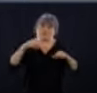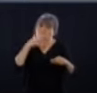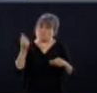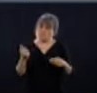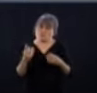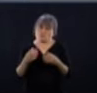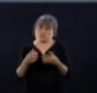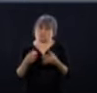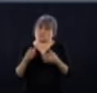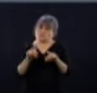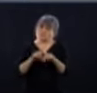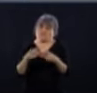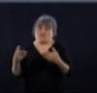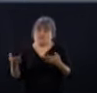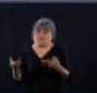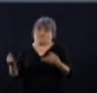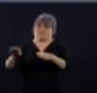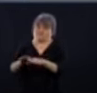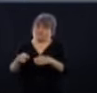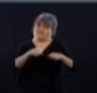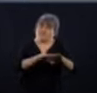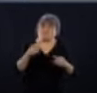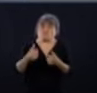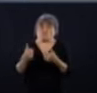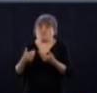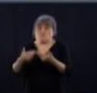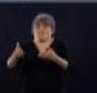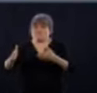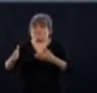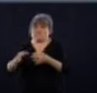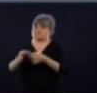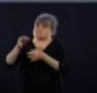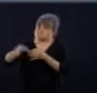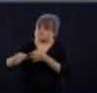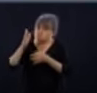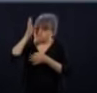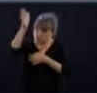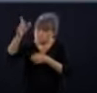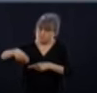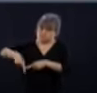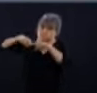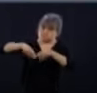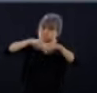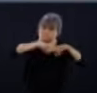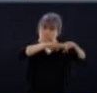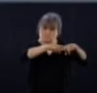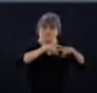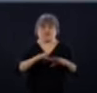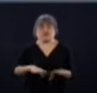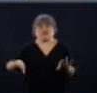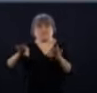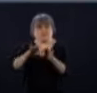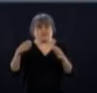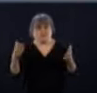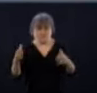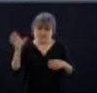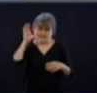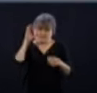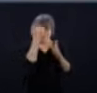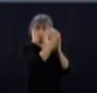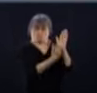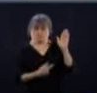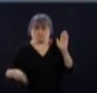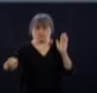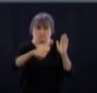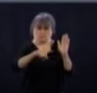c'est important de comprendre que tous ces plans-là, toute cette planification est tributaire de la discipline à laquelle on va continuer de se soumettre, mais les